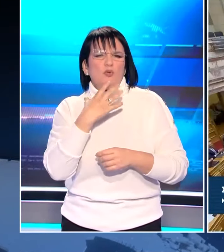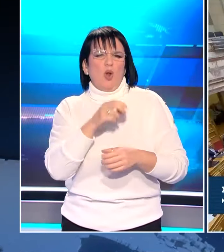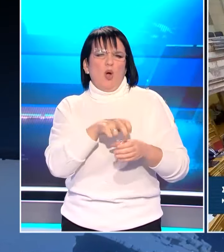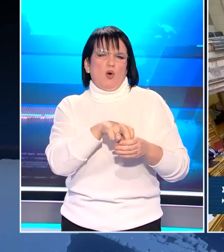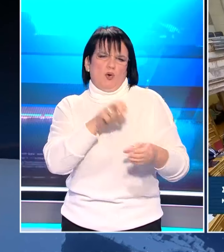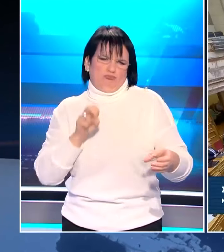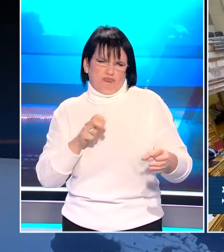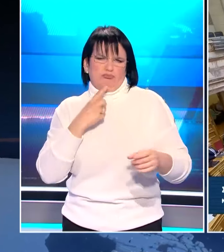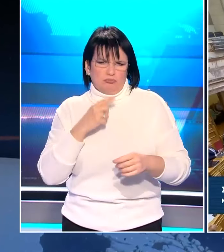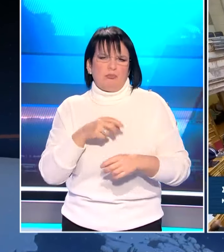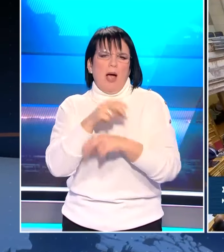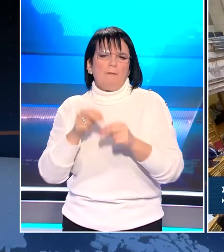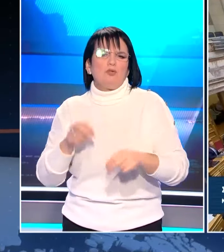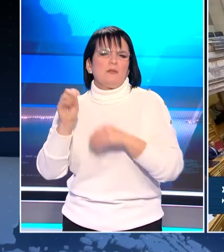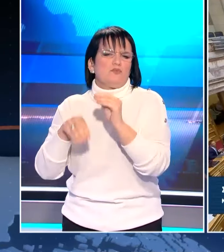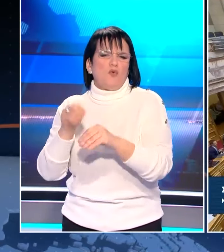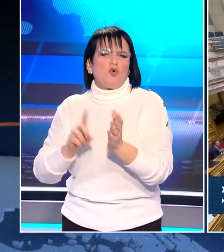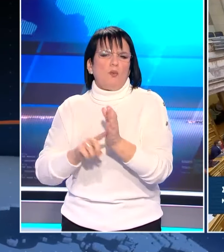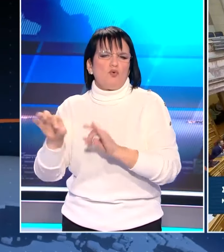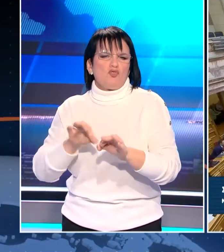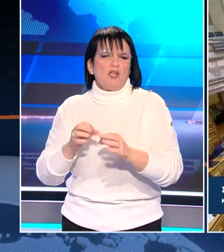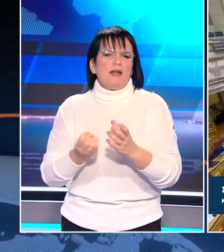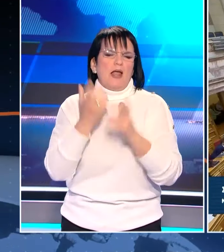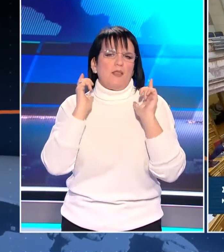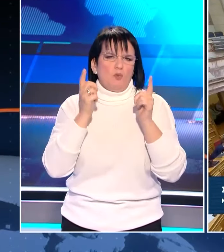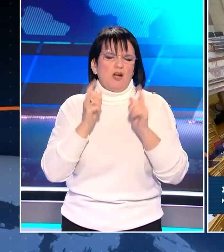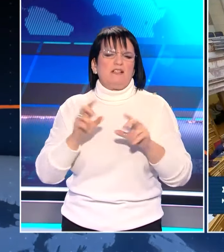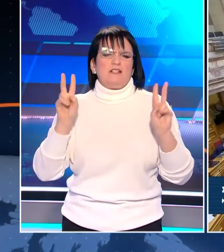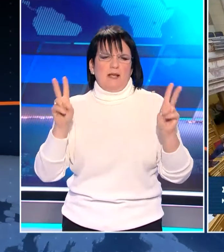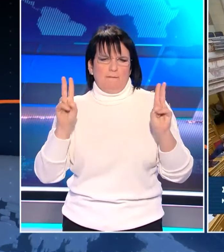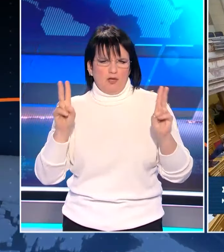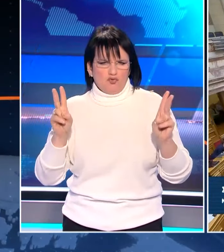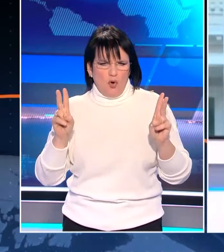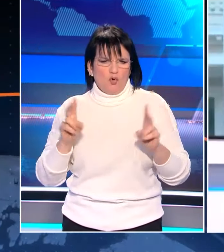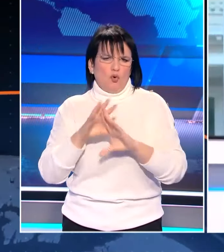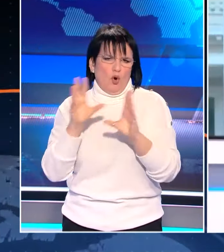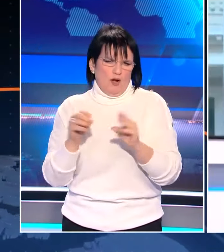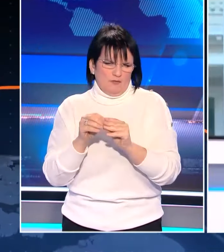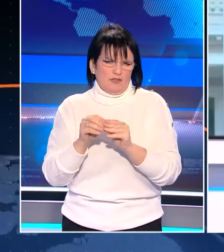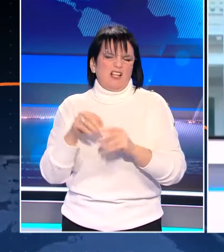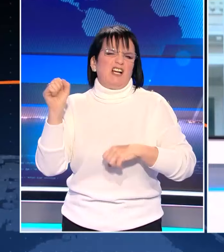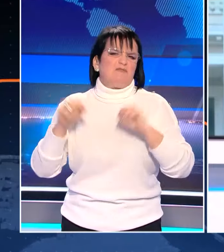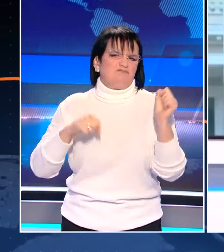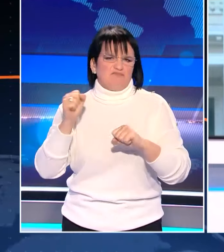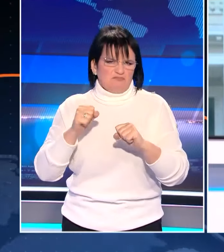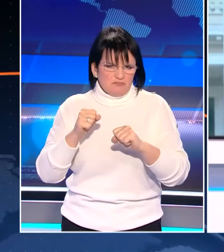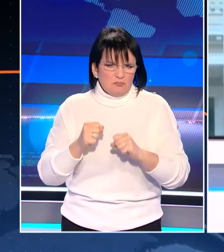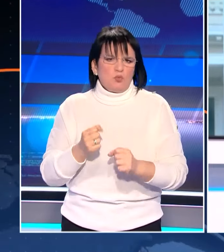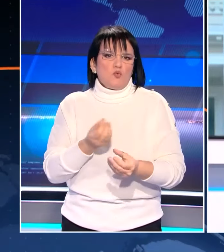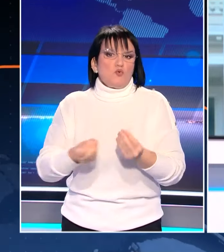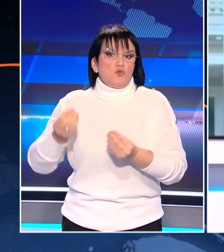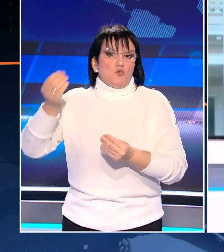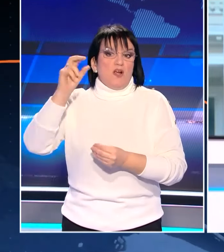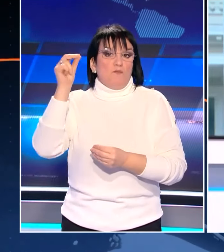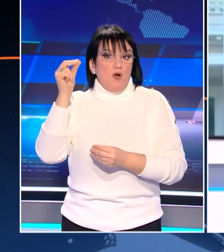Διαμάχη προκάλεσε το αποτέλεσμα της ψηφοφορίας του νομοσχεδίου μεταξύ Νέας Δημοκρατίας και Πασόκ. Το ποσοστό υπερψήφισης των ποσοστών των